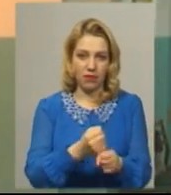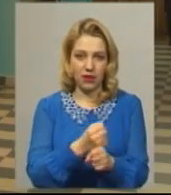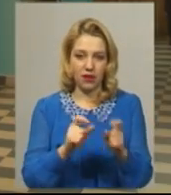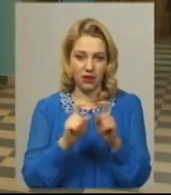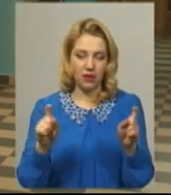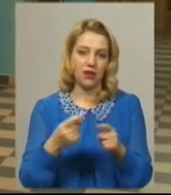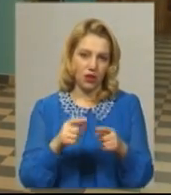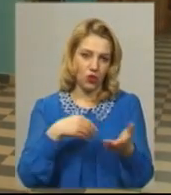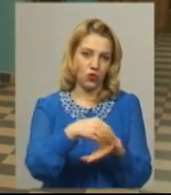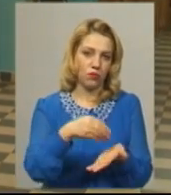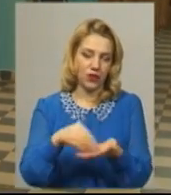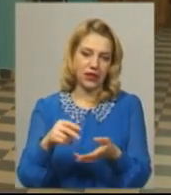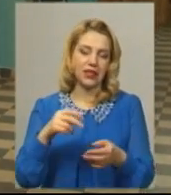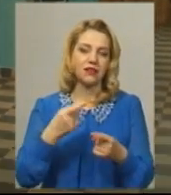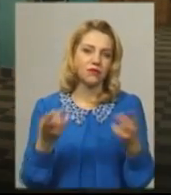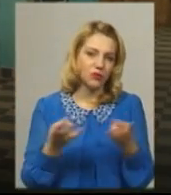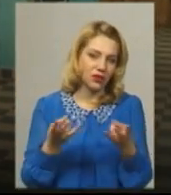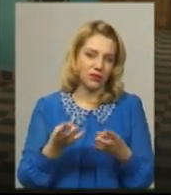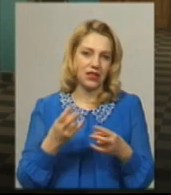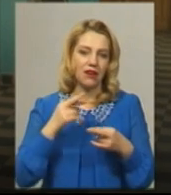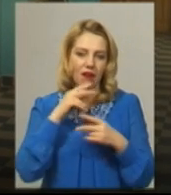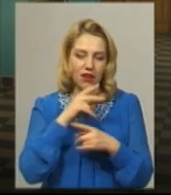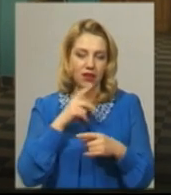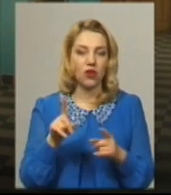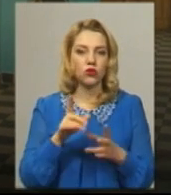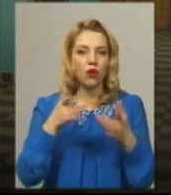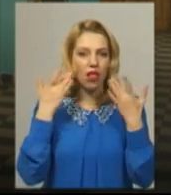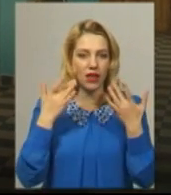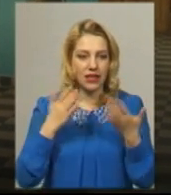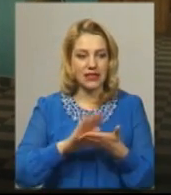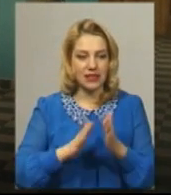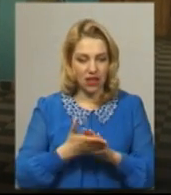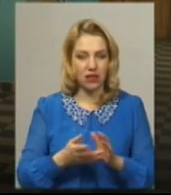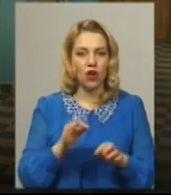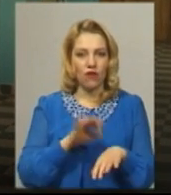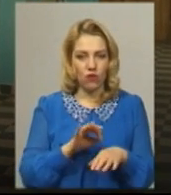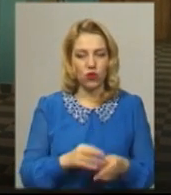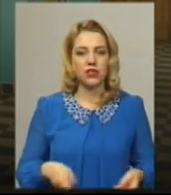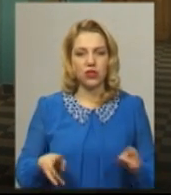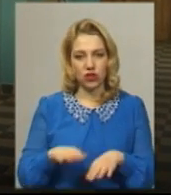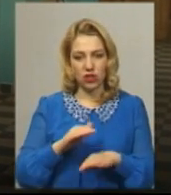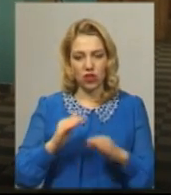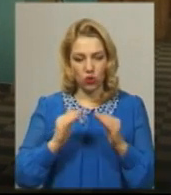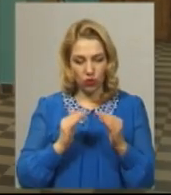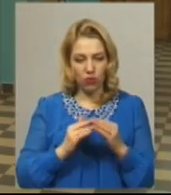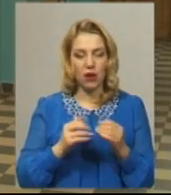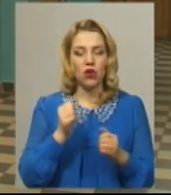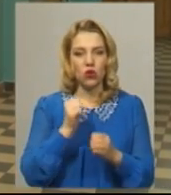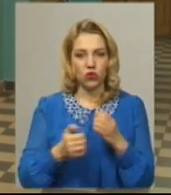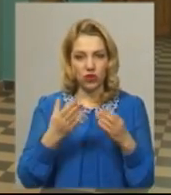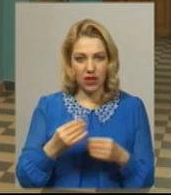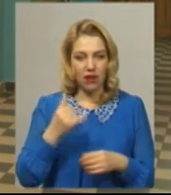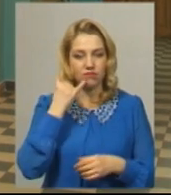цей рецепт. Додає, всі хворі в легких станах залишаються вдома, їх кожного дня моніторить лікар телефоном. Якщо є